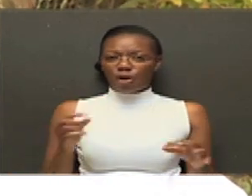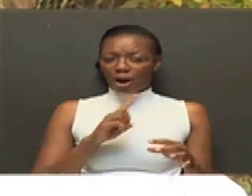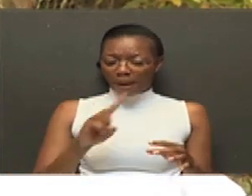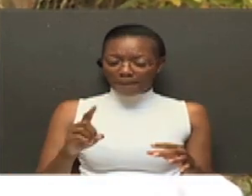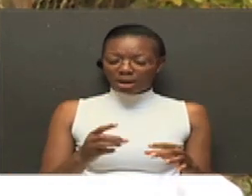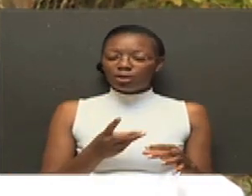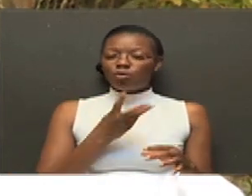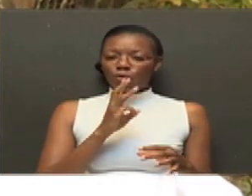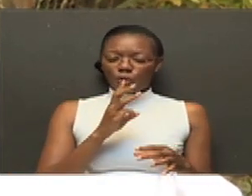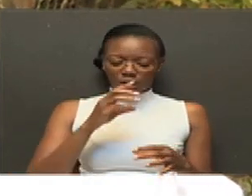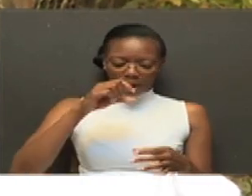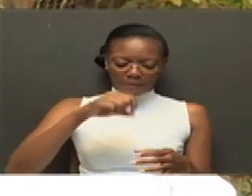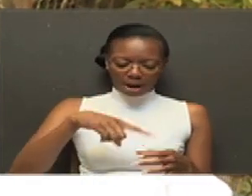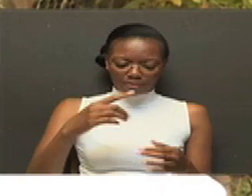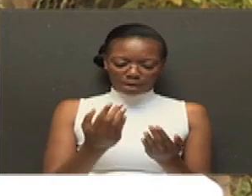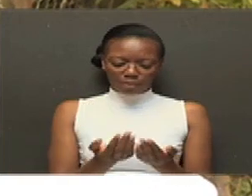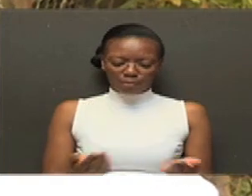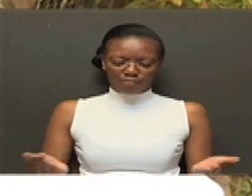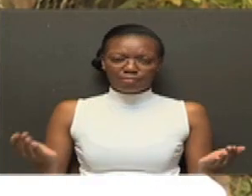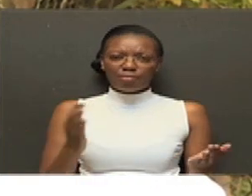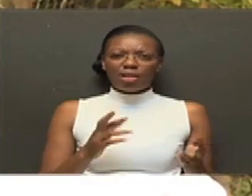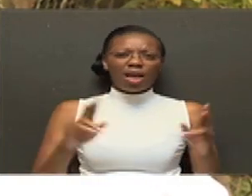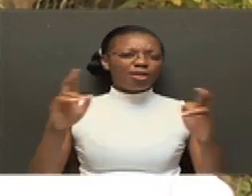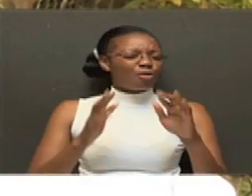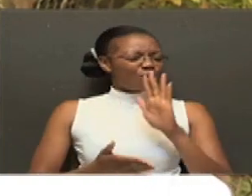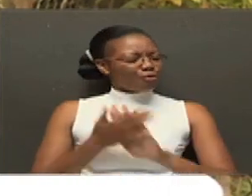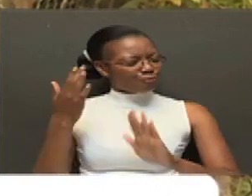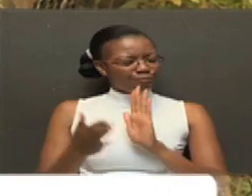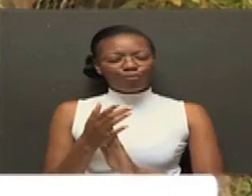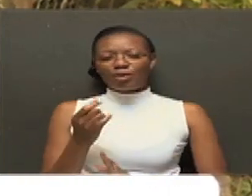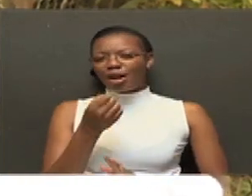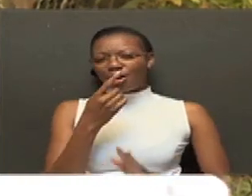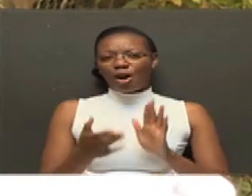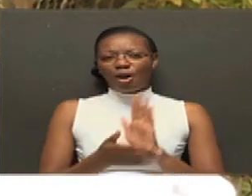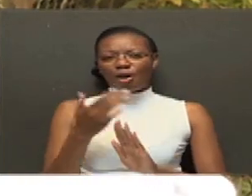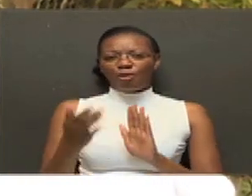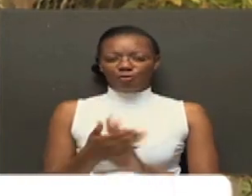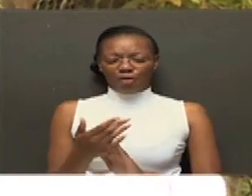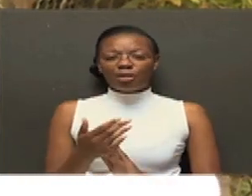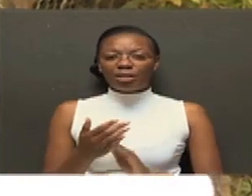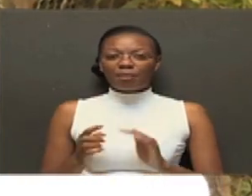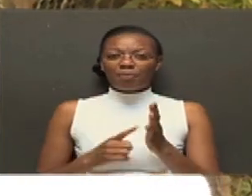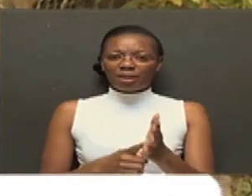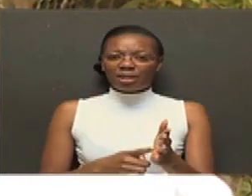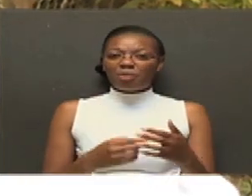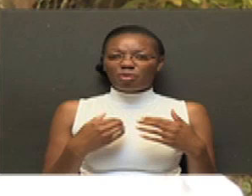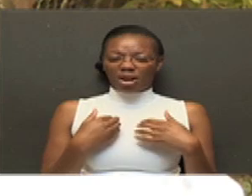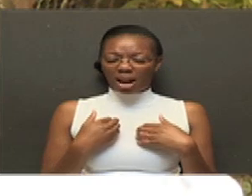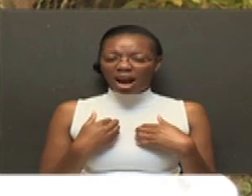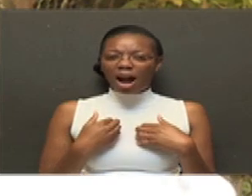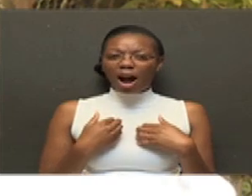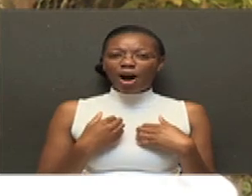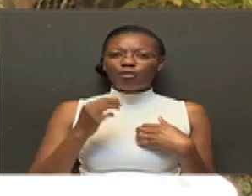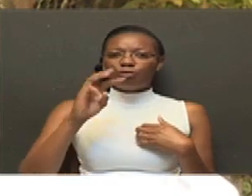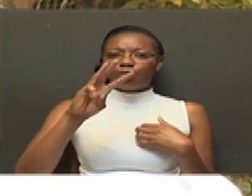kwa maji inamachua halaka na diposa tunaweza pata dawa kwa halaka. Iyo mimea kwanza tukona kama moja inaitua otelia, wakiflora.